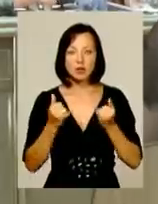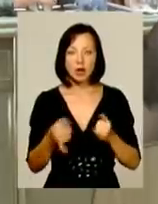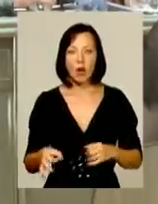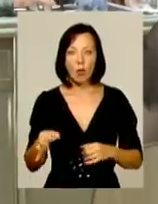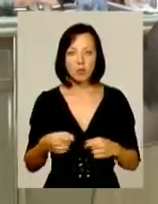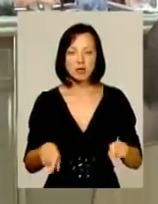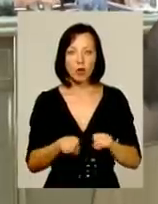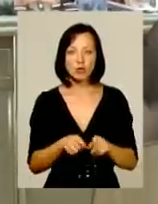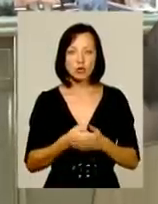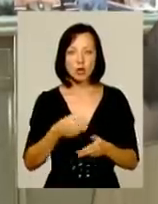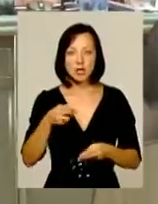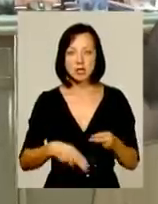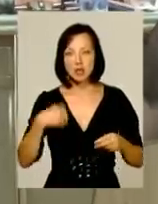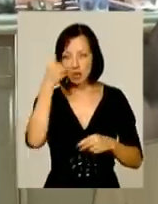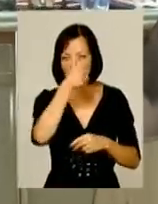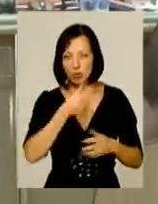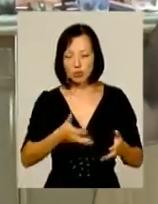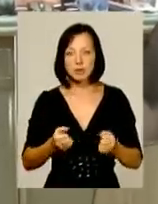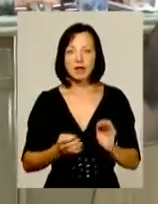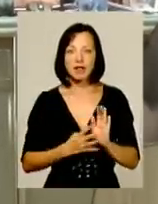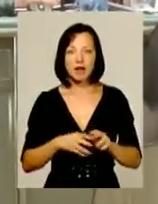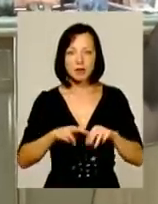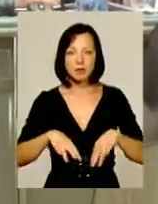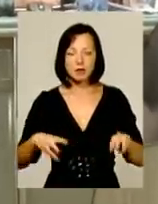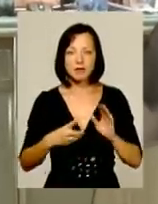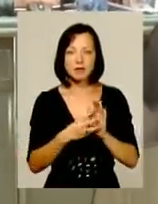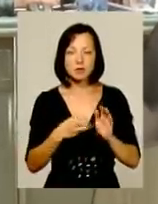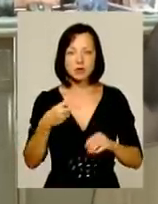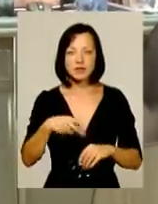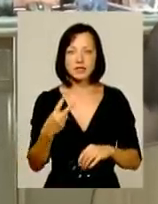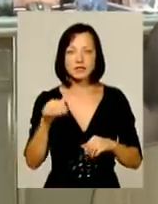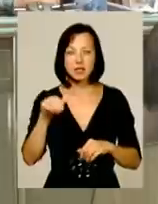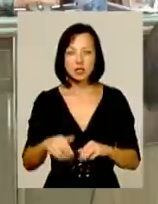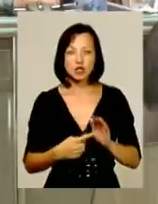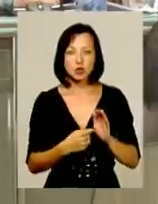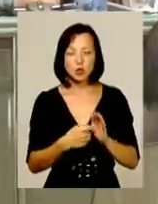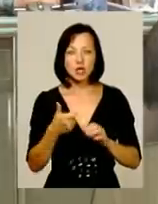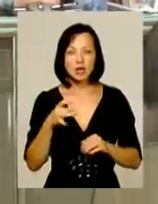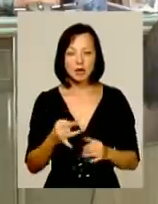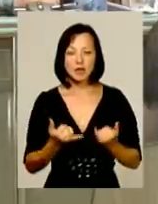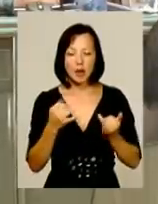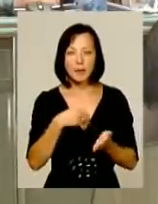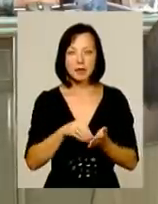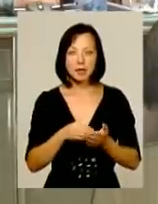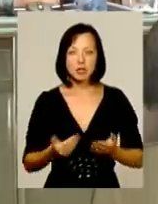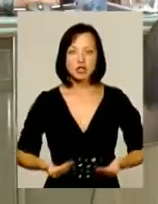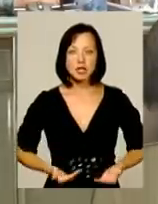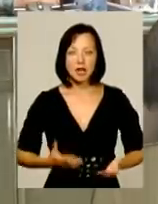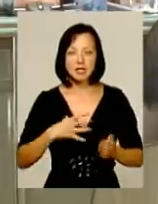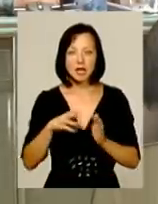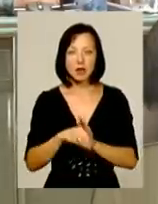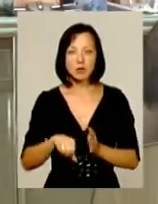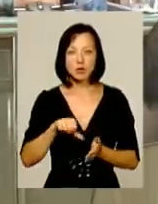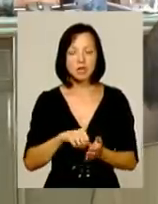також до кінця року отримати 9 мільйонів 822 тисячі 600 гривень для придбання житла загиблим